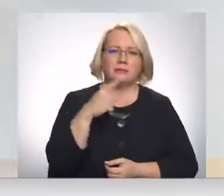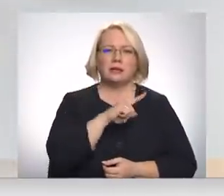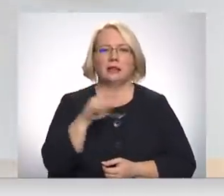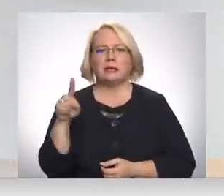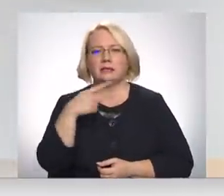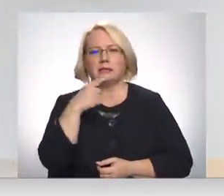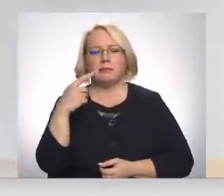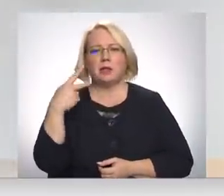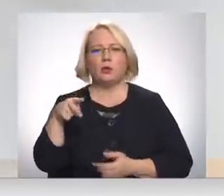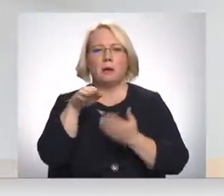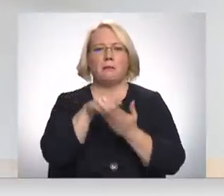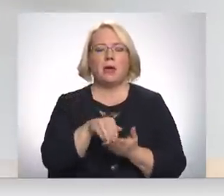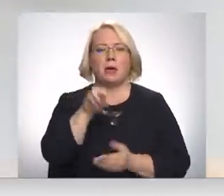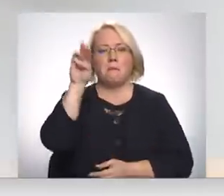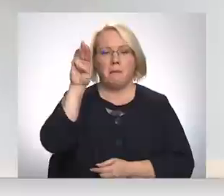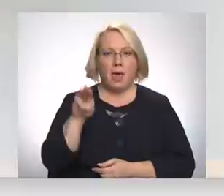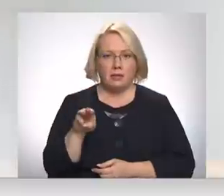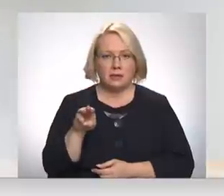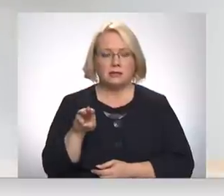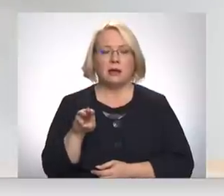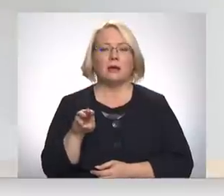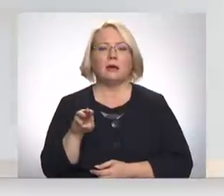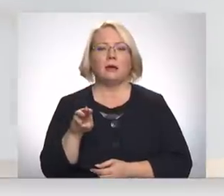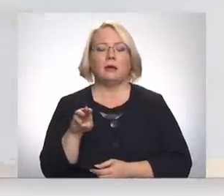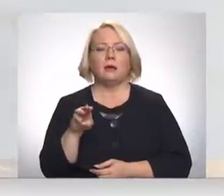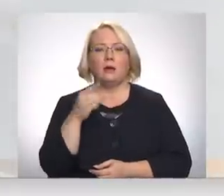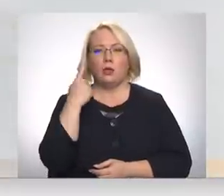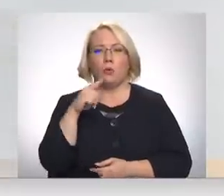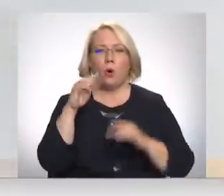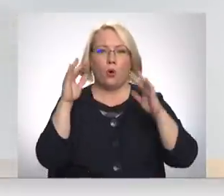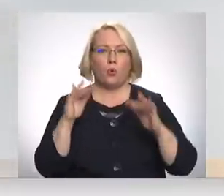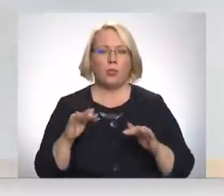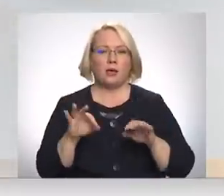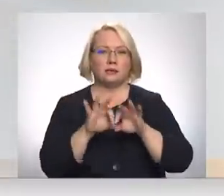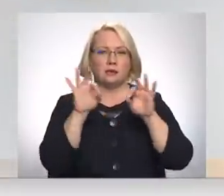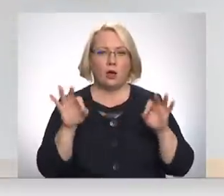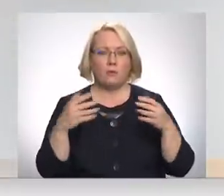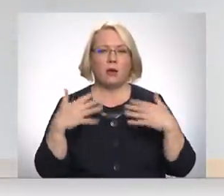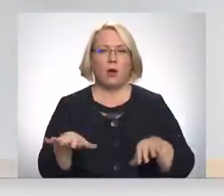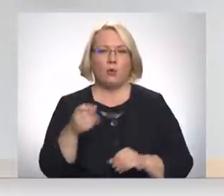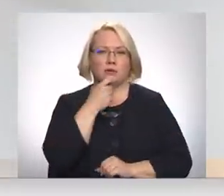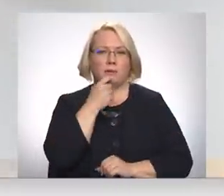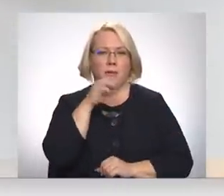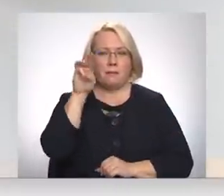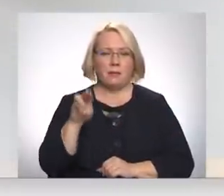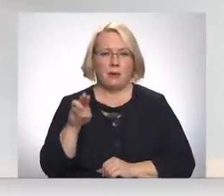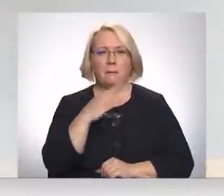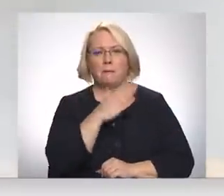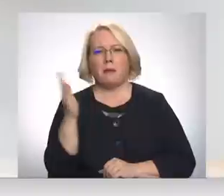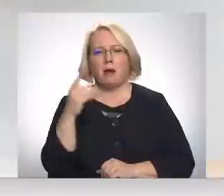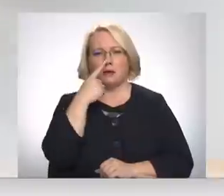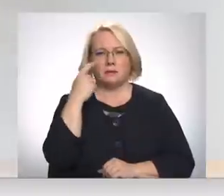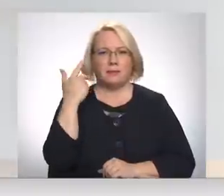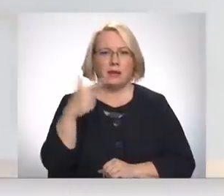bērēm mēnesī. No rūdiena sākumā jau septembrī bija pāri 130,